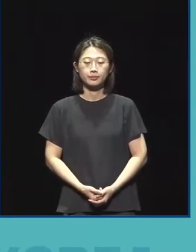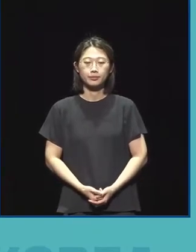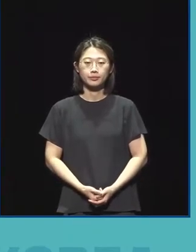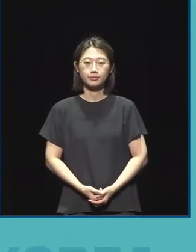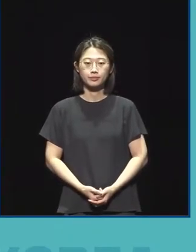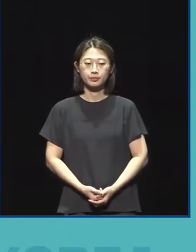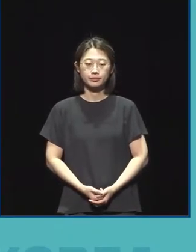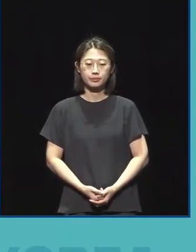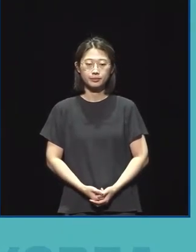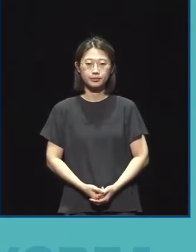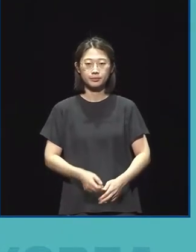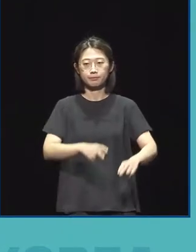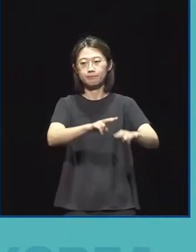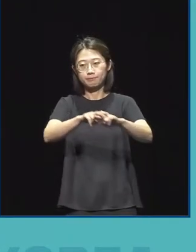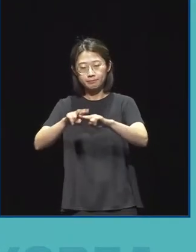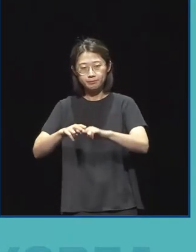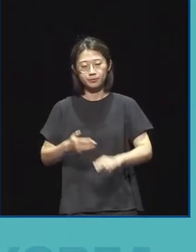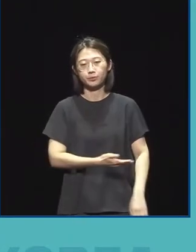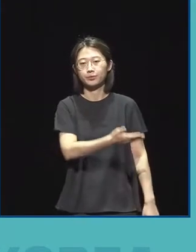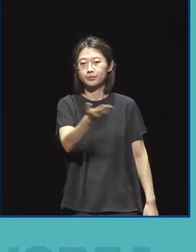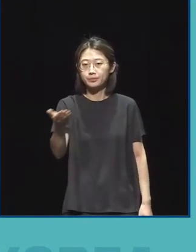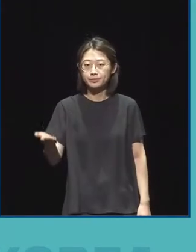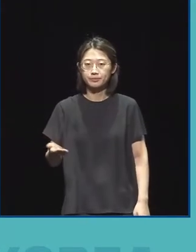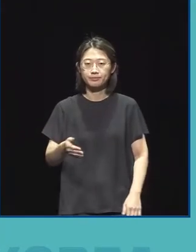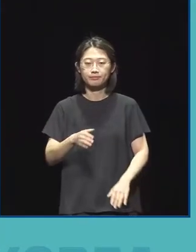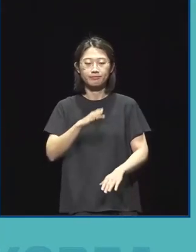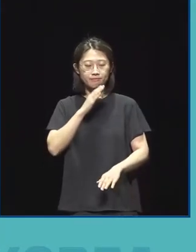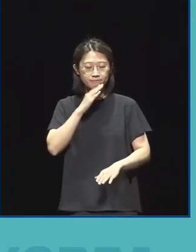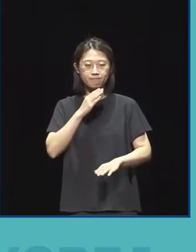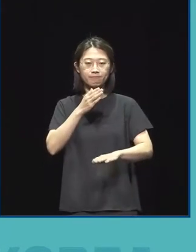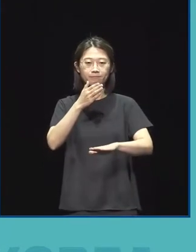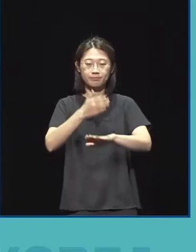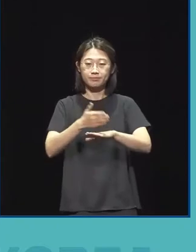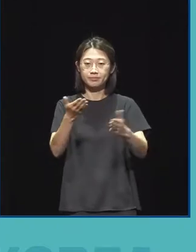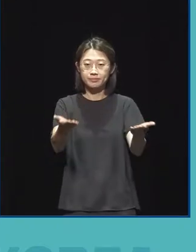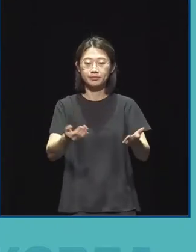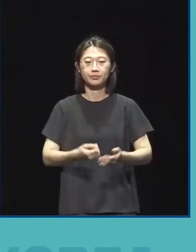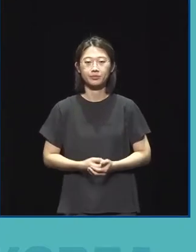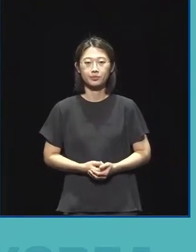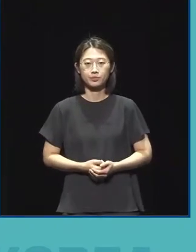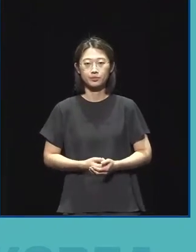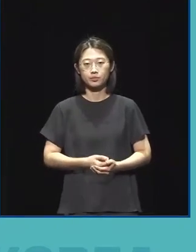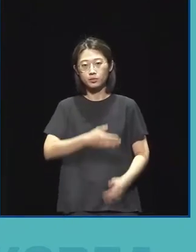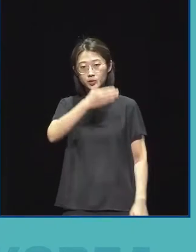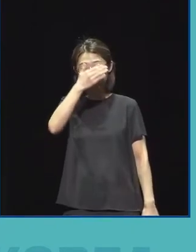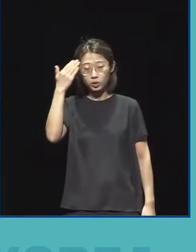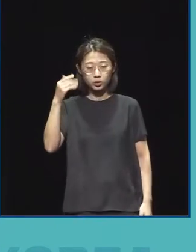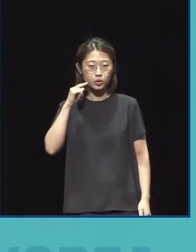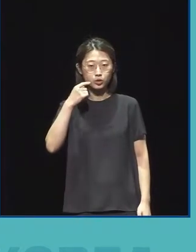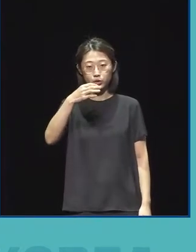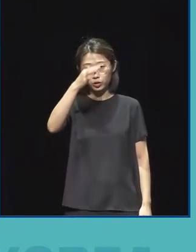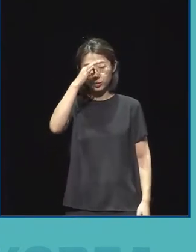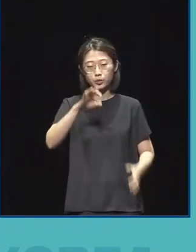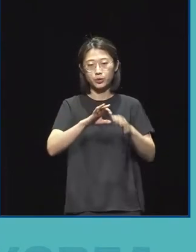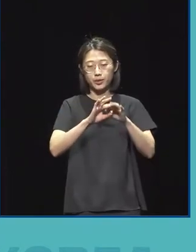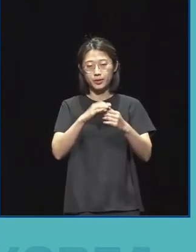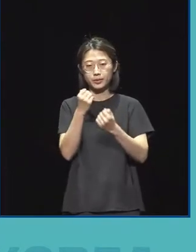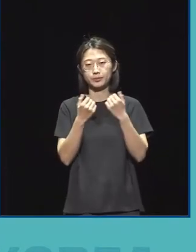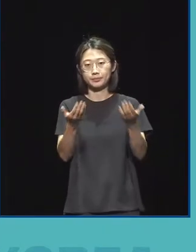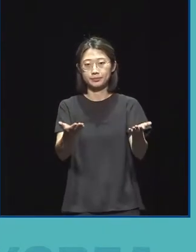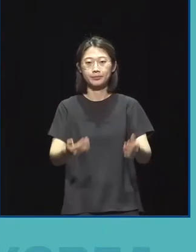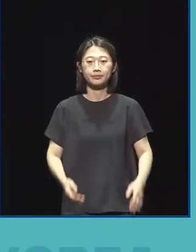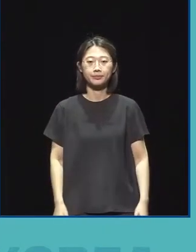끝까지 자리에 함께해 주신 참석자 여러분께 진심으로 감사드리고요. 지금부터 청년예술에 대해서 설명드리도록 하겠습니다.